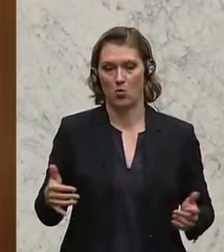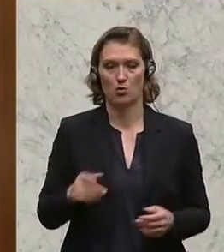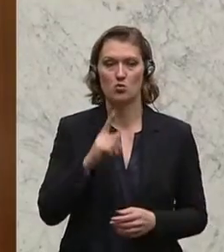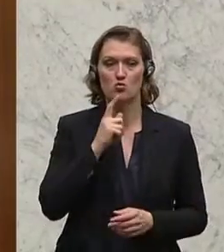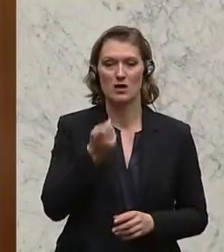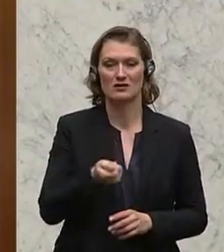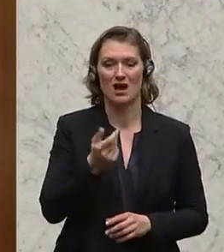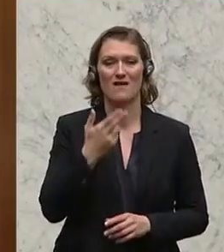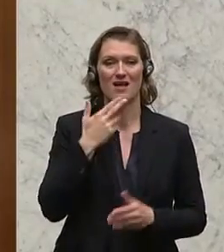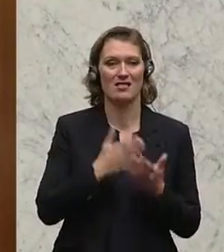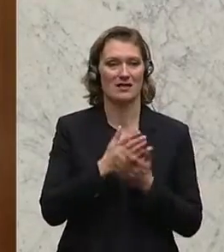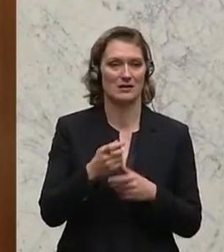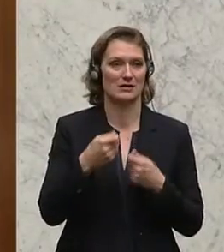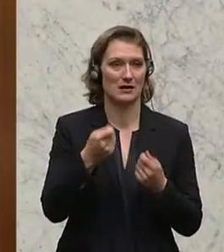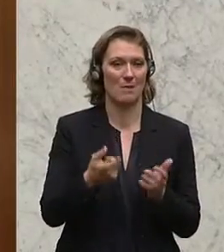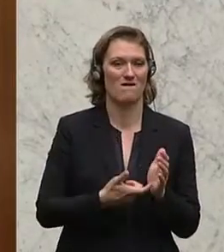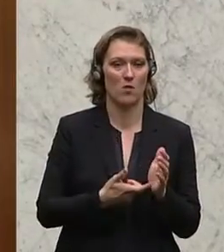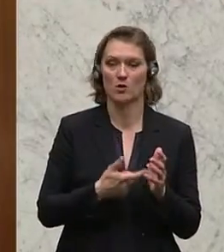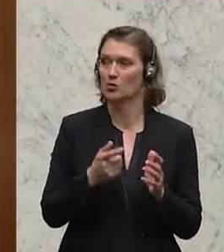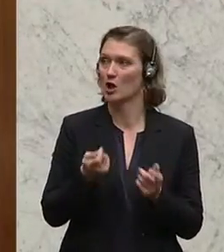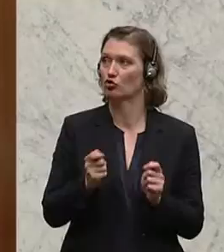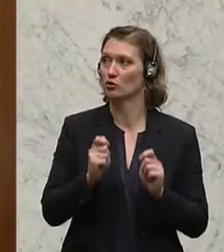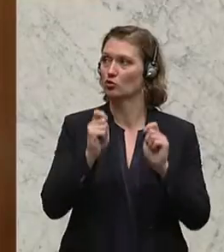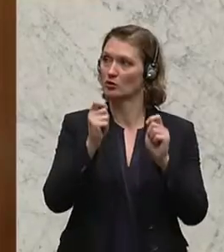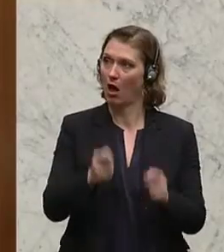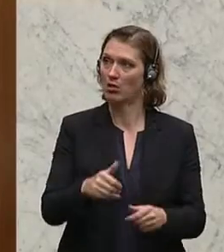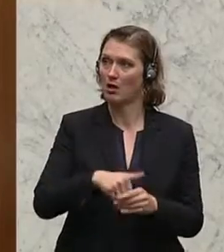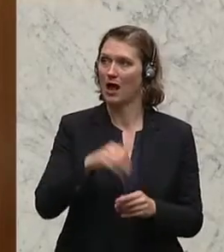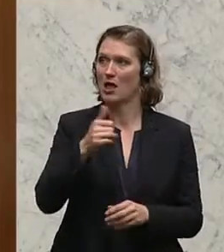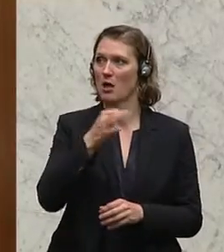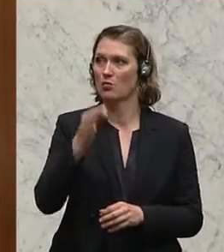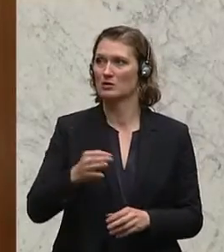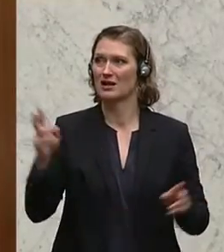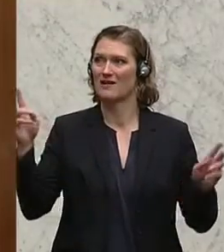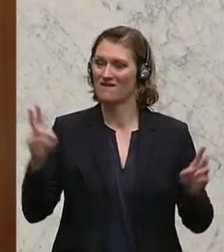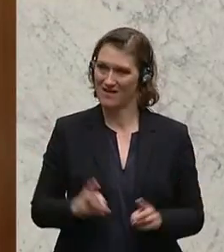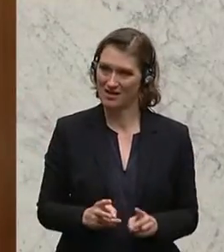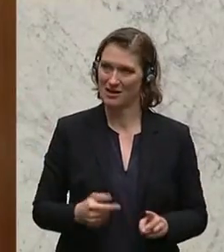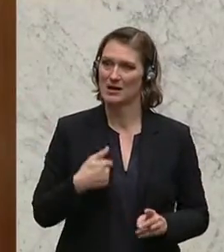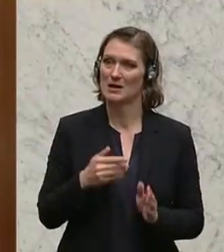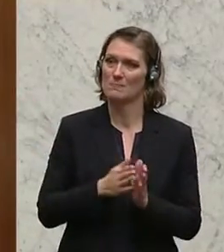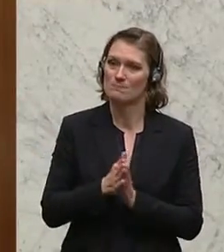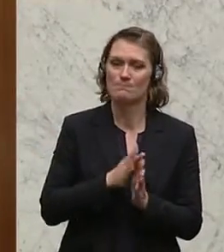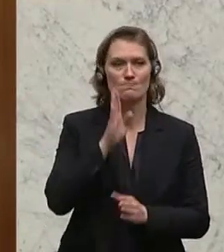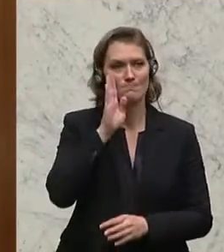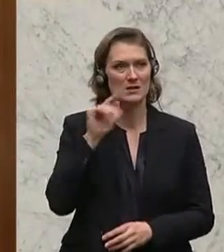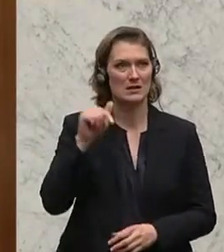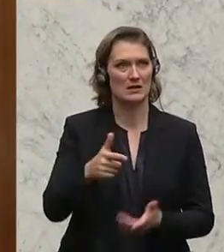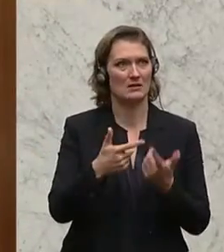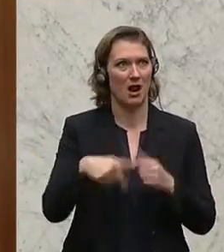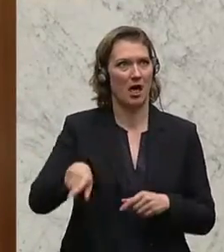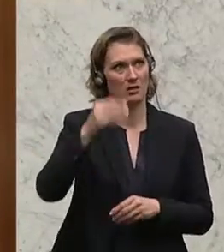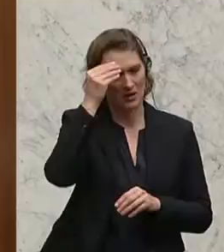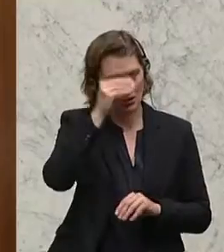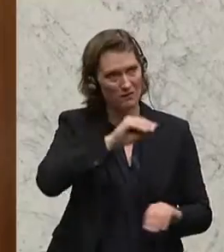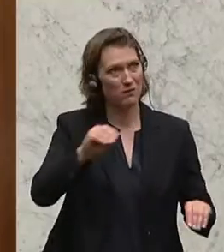Ausschließlich Dienstgeberbeiträge. Die Forderung im Entschließungsantrag ist, das auf 1 Prozent zu senken. Dann bitte ich aber auch den Menschen in diesem Land zu sagen, dass